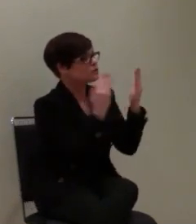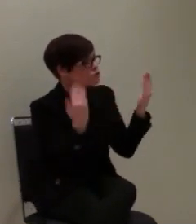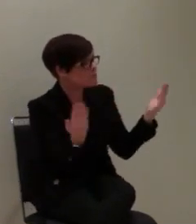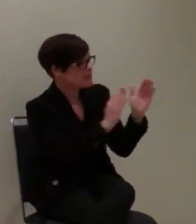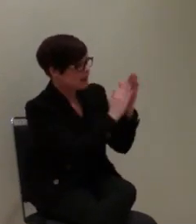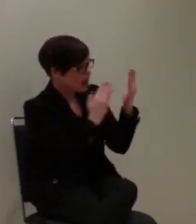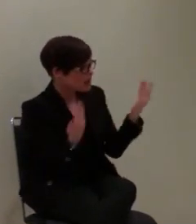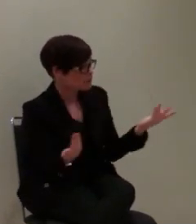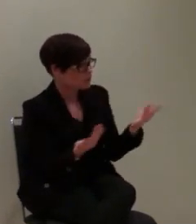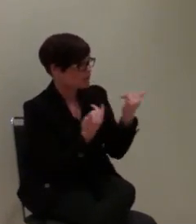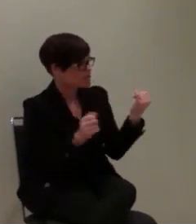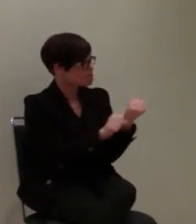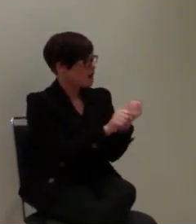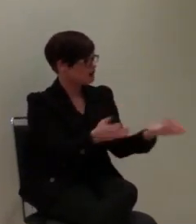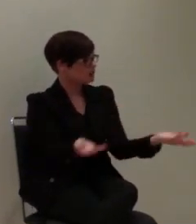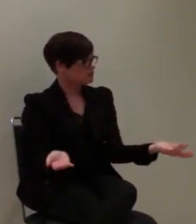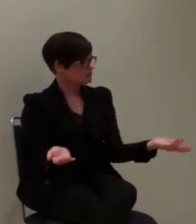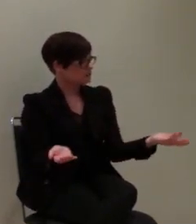wie machten Sie das?